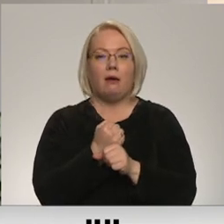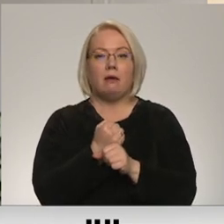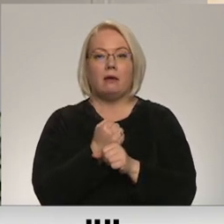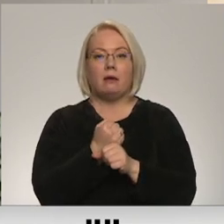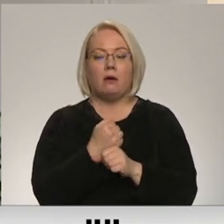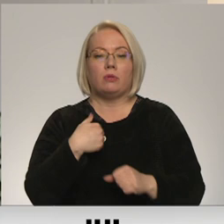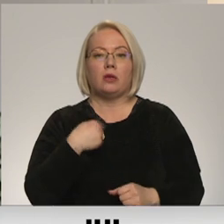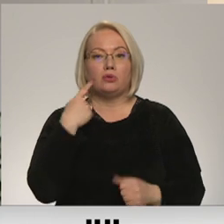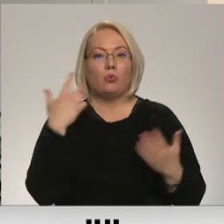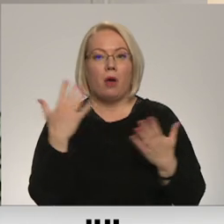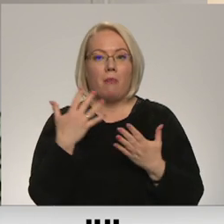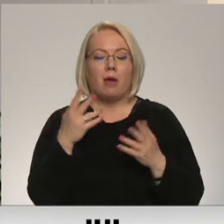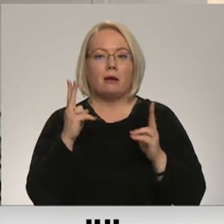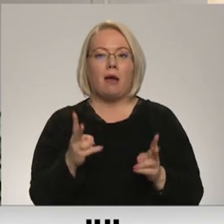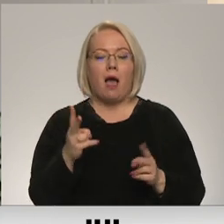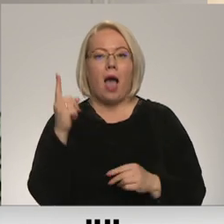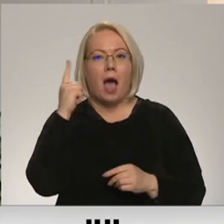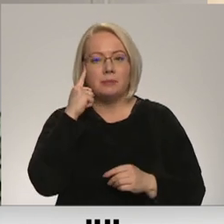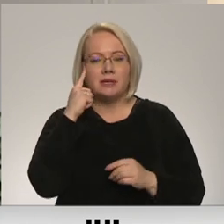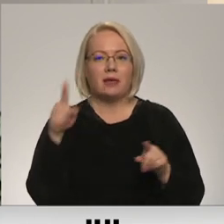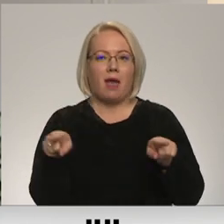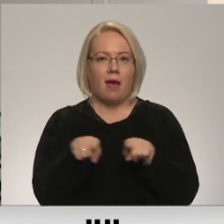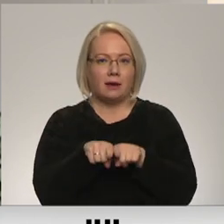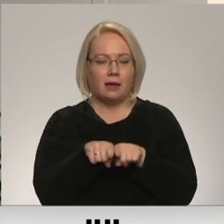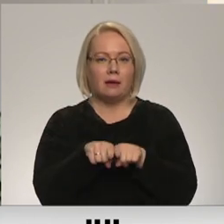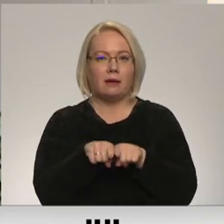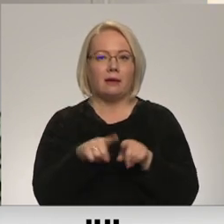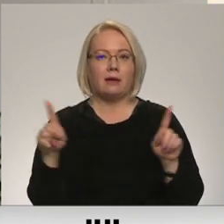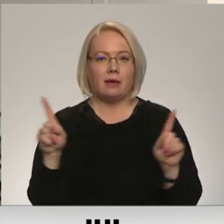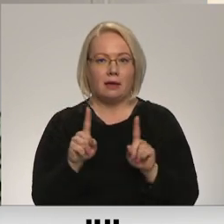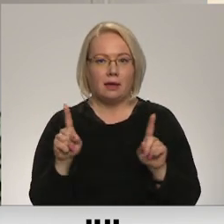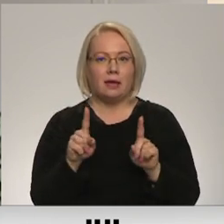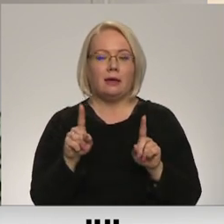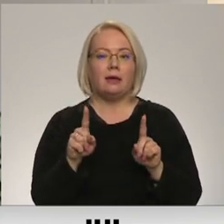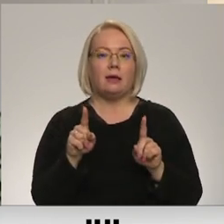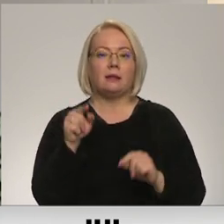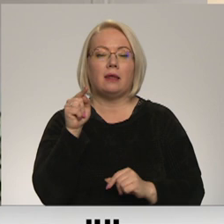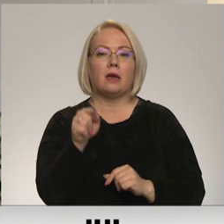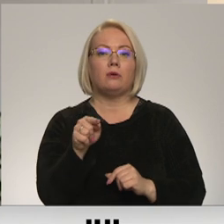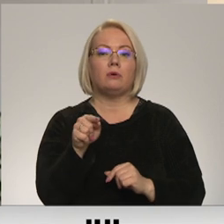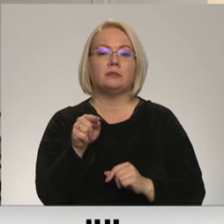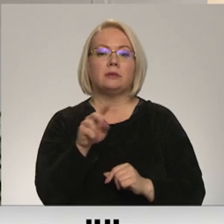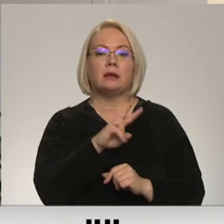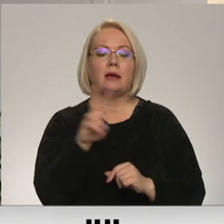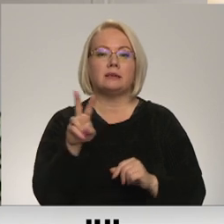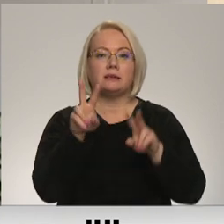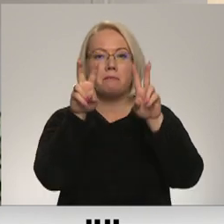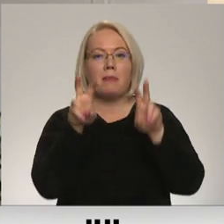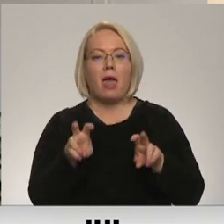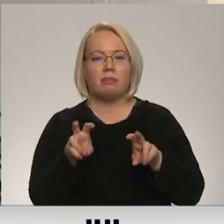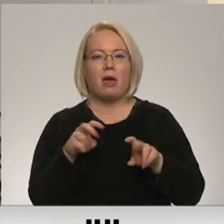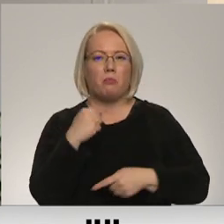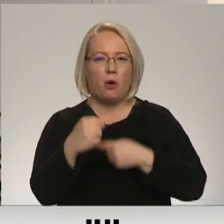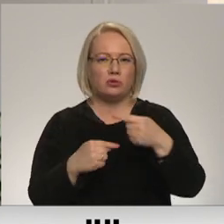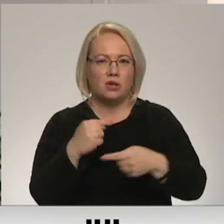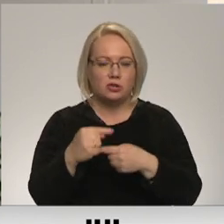un es domāju, ka apziņa par to arī ir tajos, kas pēta procesus,